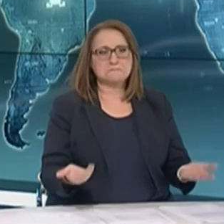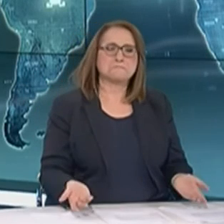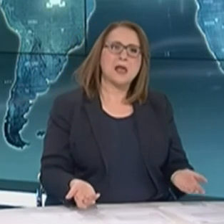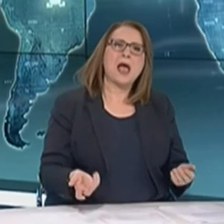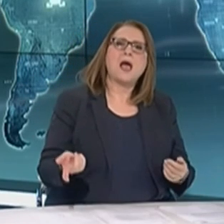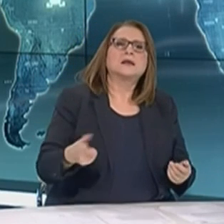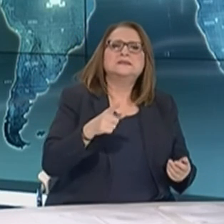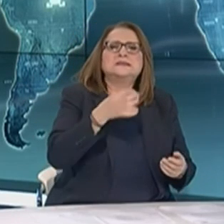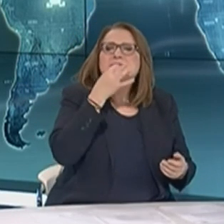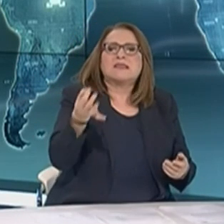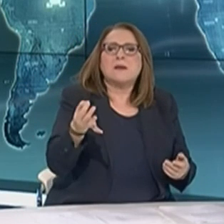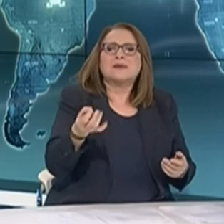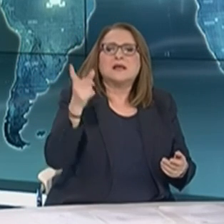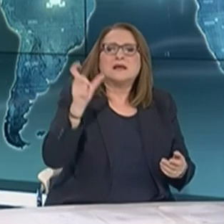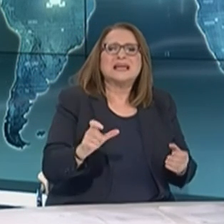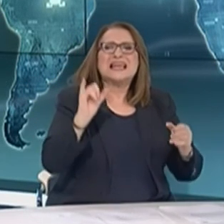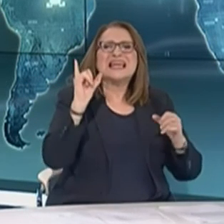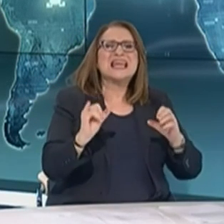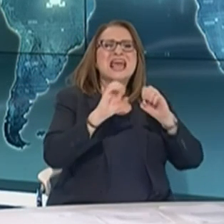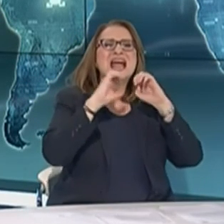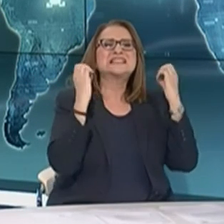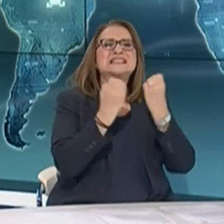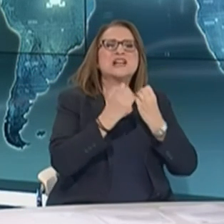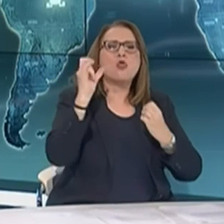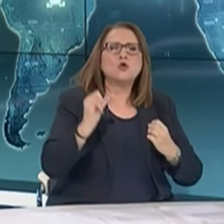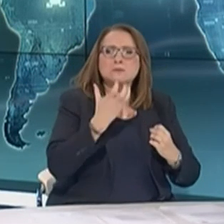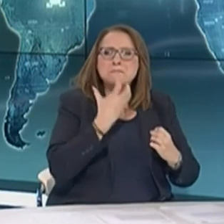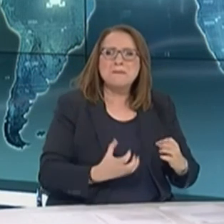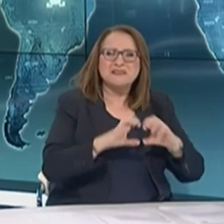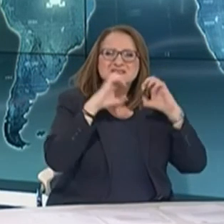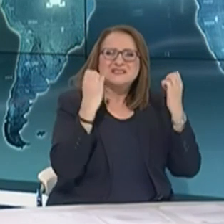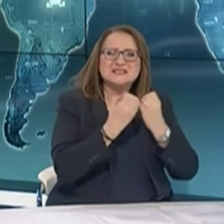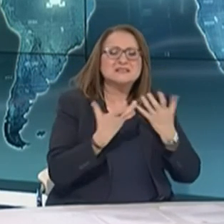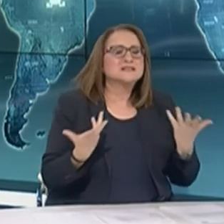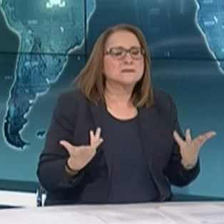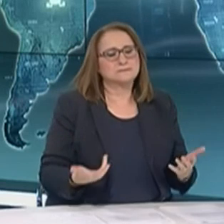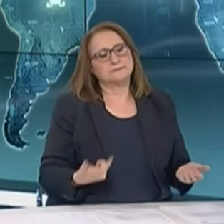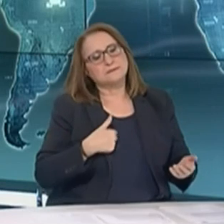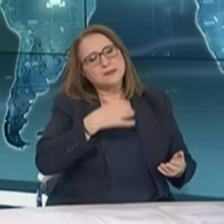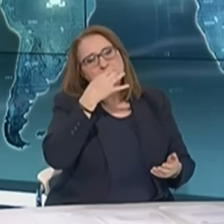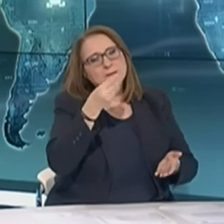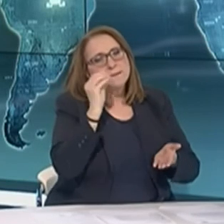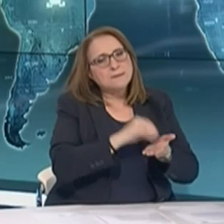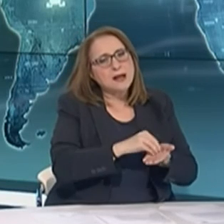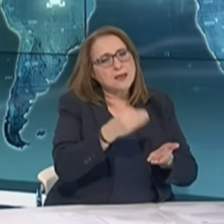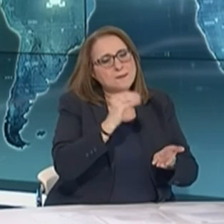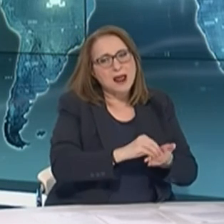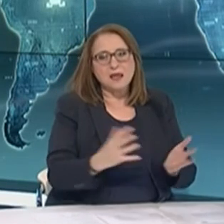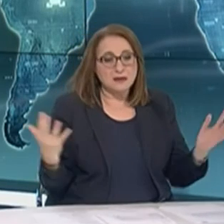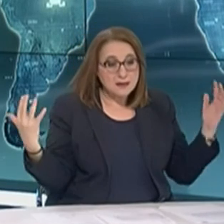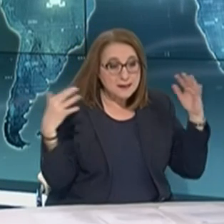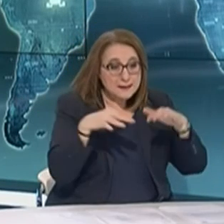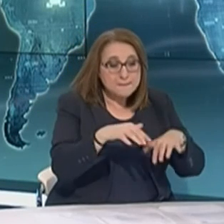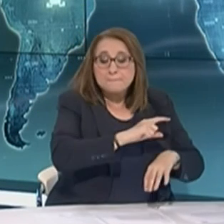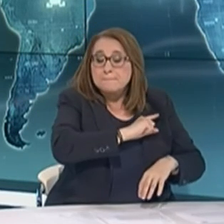όσο στους Ιεράς. Ευχαριστώ. Το μήνυμά μας είναι σαφές. Θέλουμε να αποφύγουμε τις συναθροίσεις όσο δυνατόν περισσότερο, ιδιαίτερα των ευπαθών ομάδων που